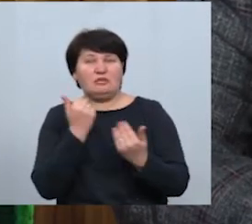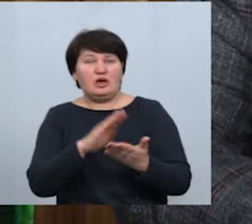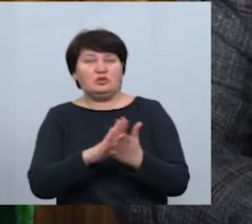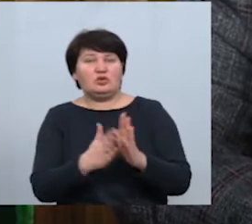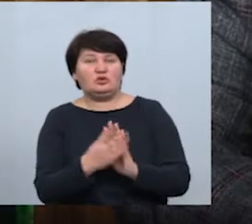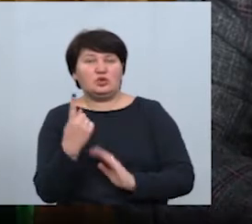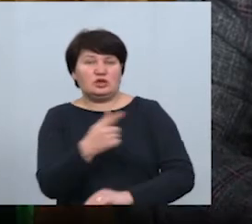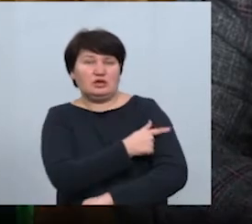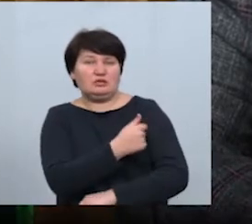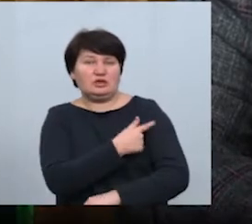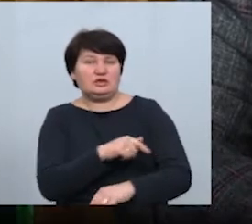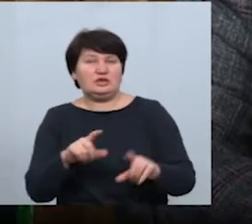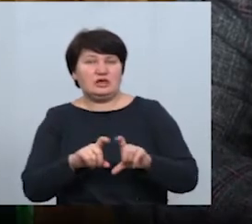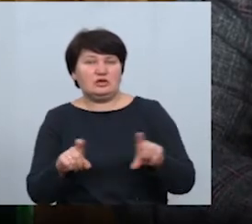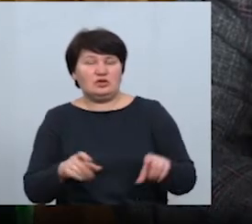закладом.